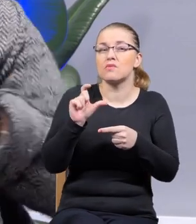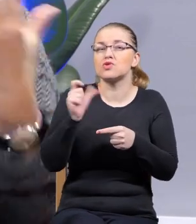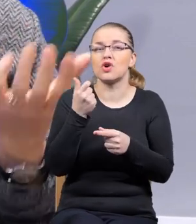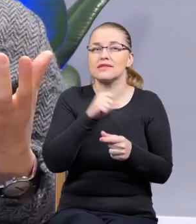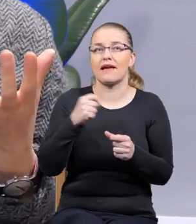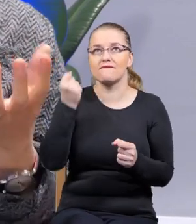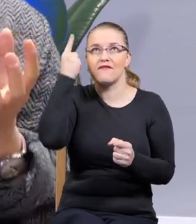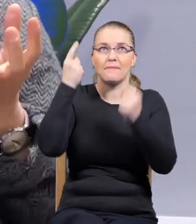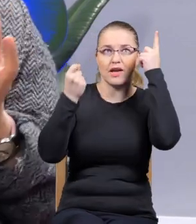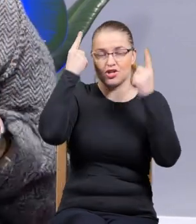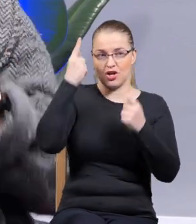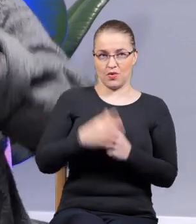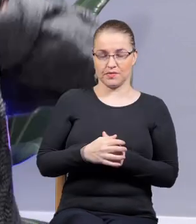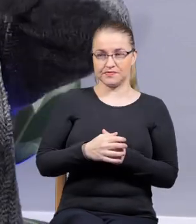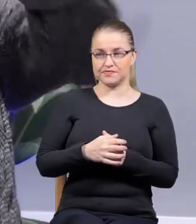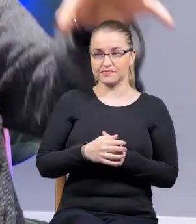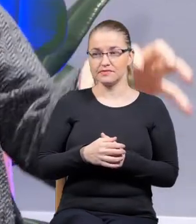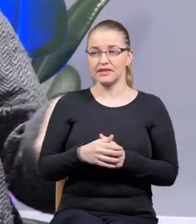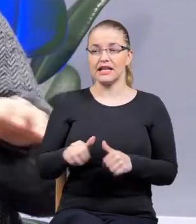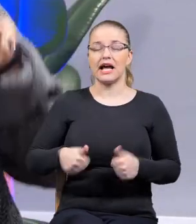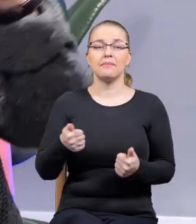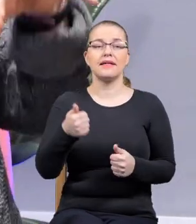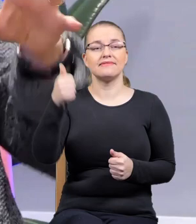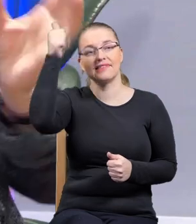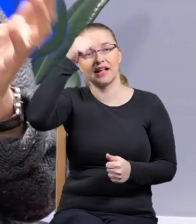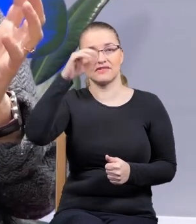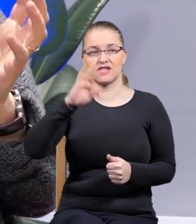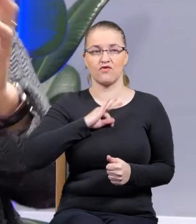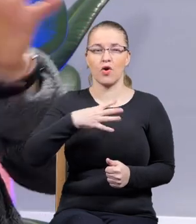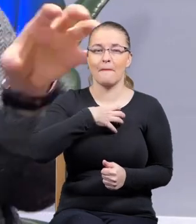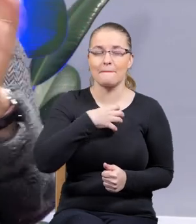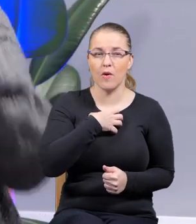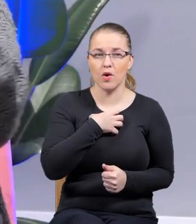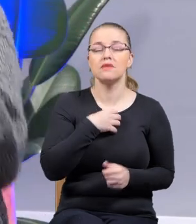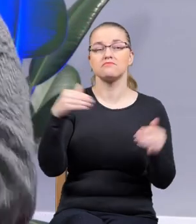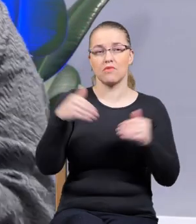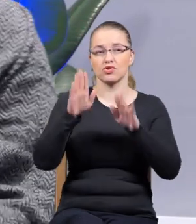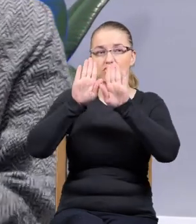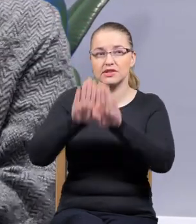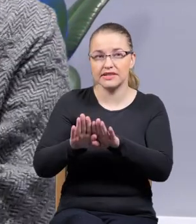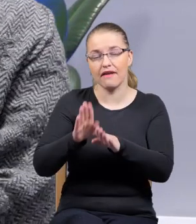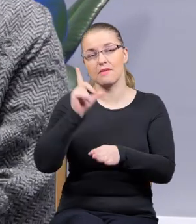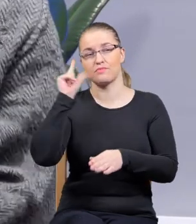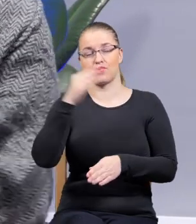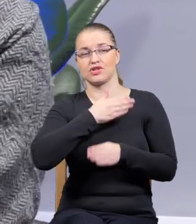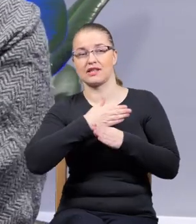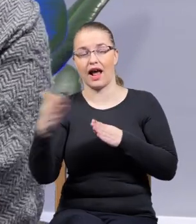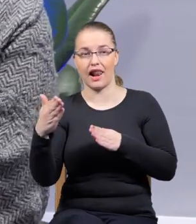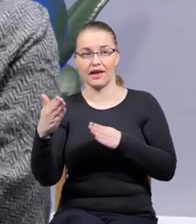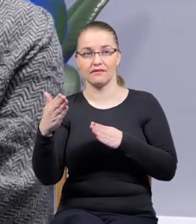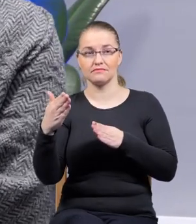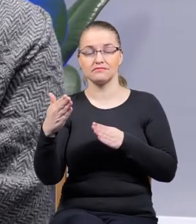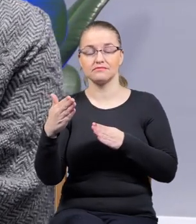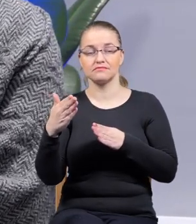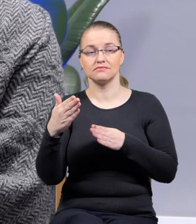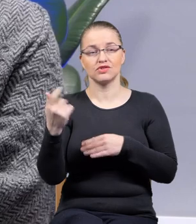wymyślili po prostu, żeby jakby nazwać tę traumę i ten ból i móc ją zostawić i pójść dalej. To są takie rzeczy,